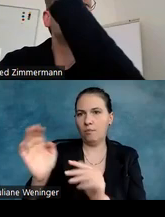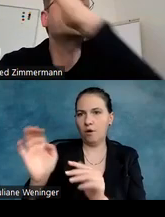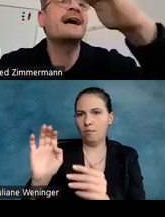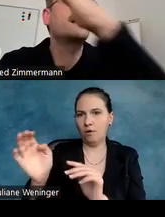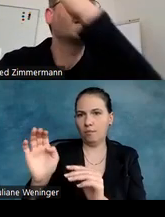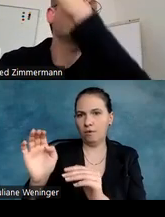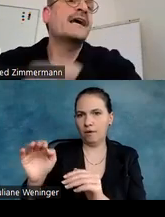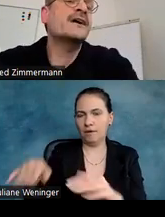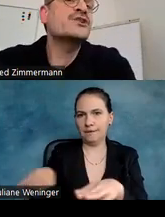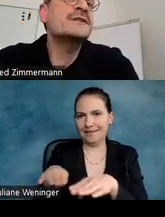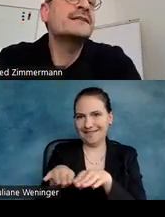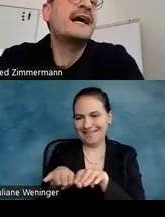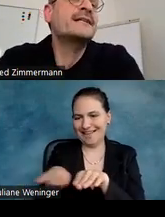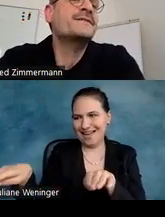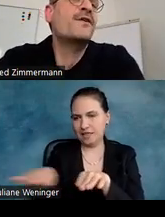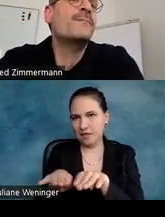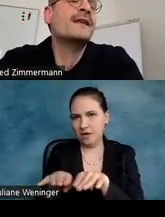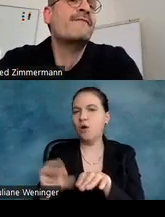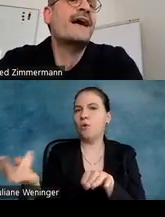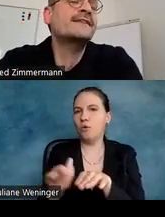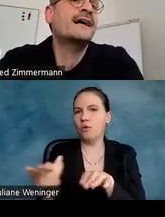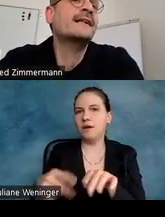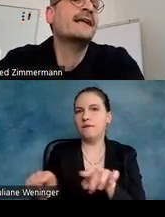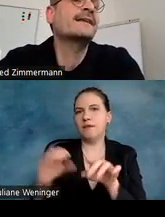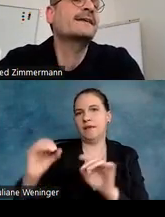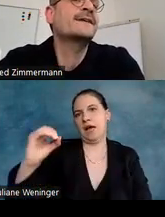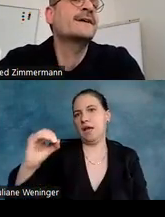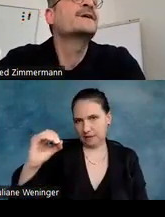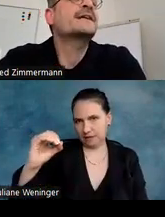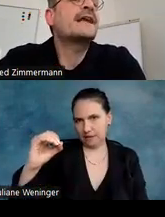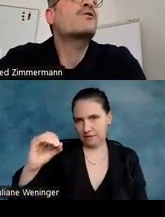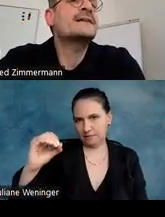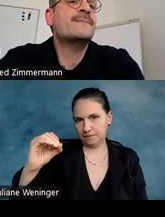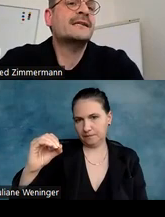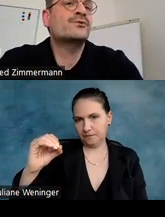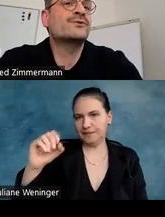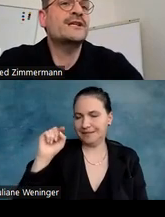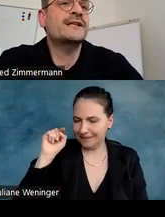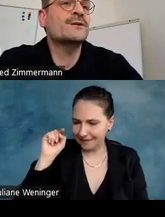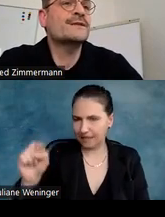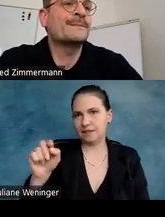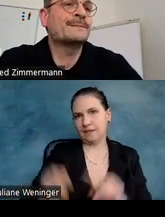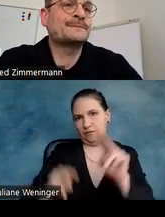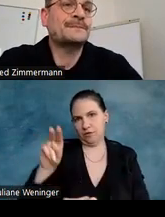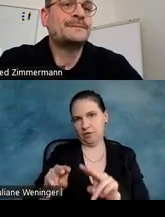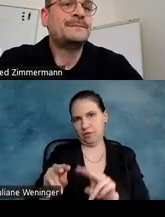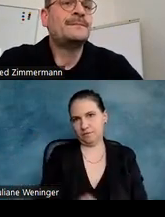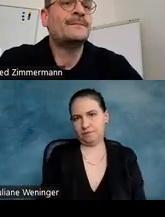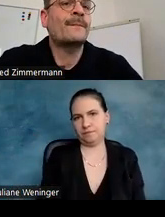fast wieder in einer geschlossenen Kreisform in der Vertikalen endet. Genau das macht den Unterschied aus.